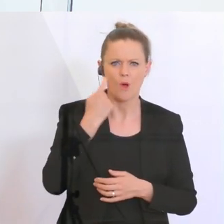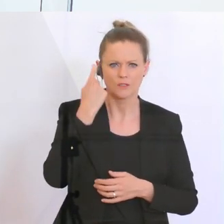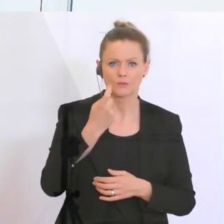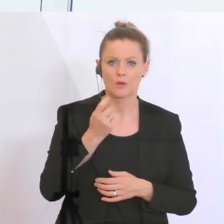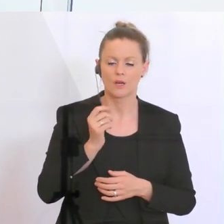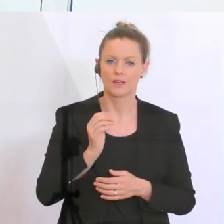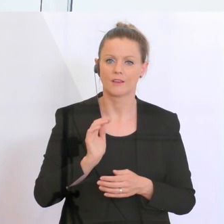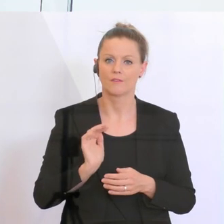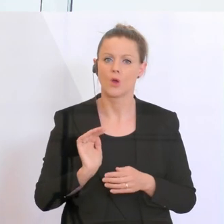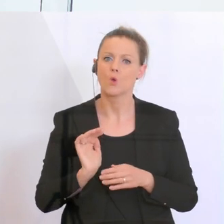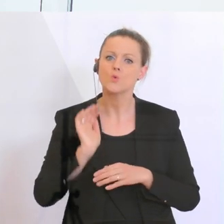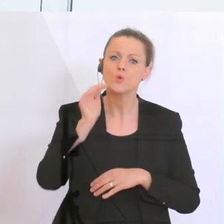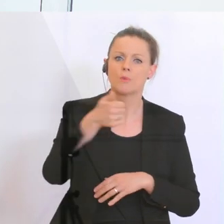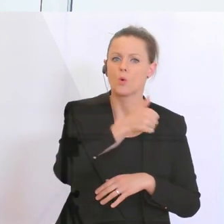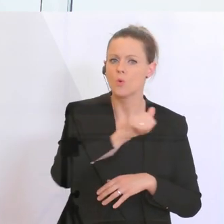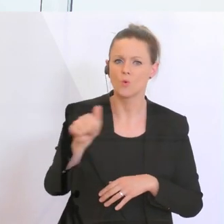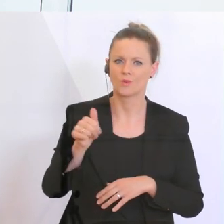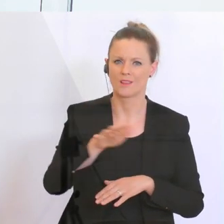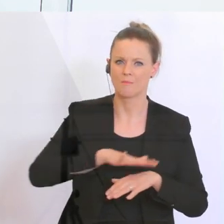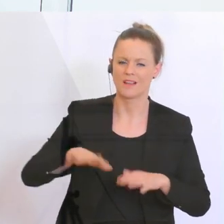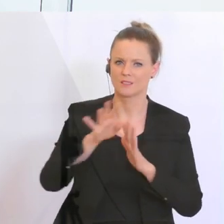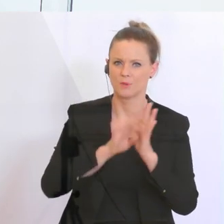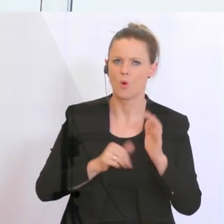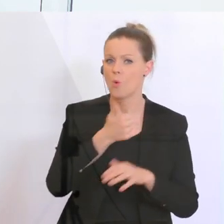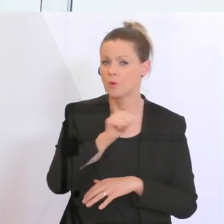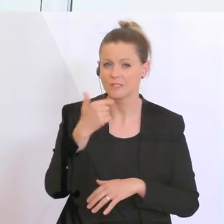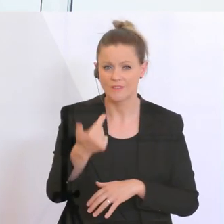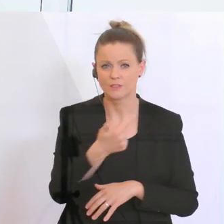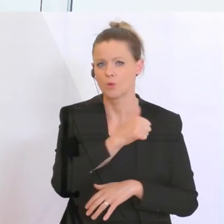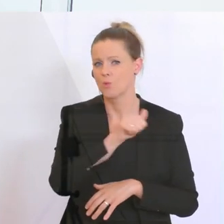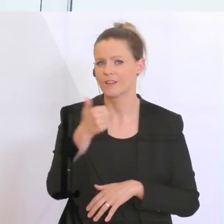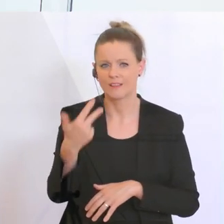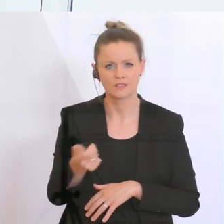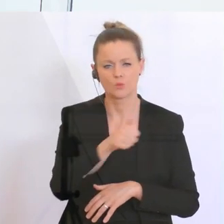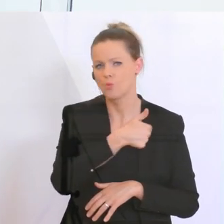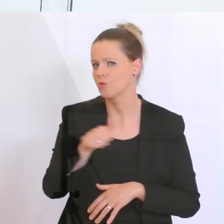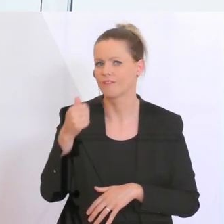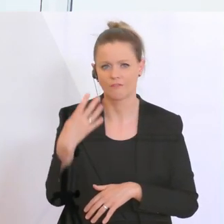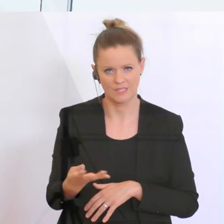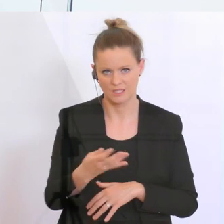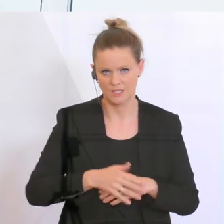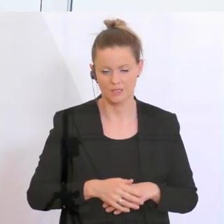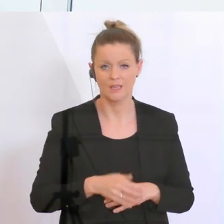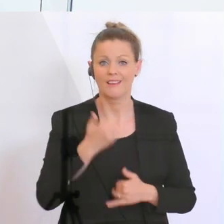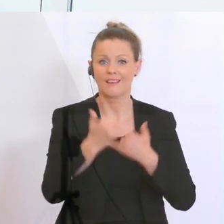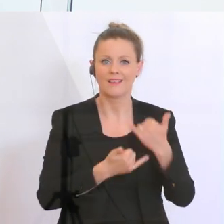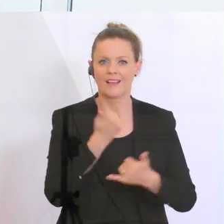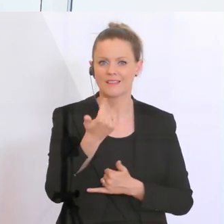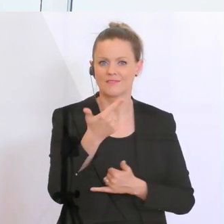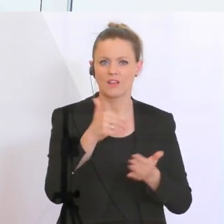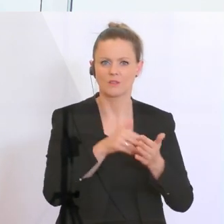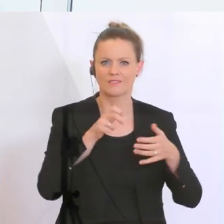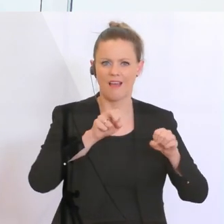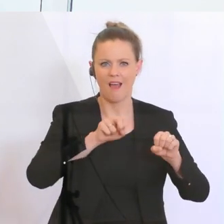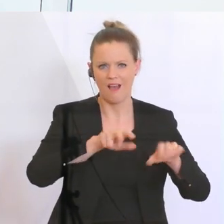100 Basispunkte, 120, 130, 140. Sie sind dann im Jahr 2018 und